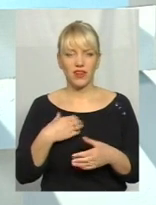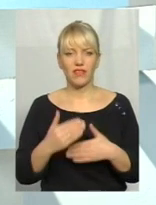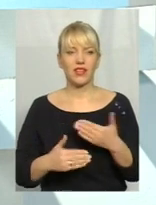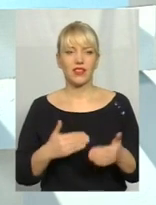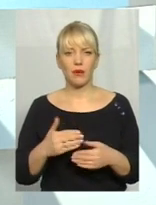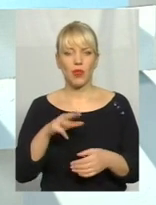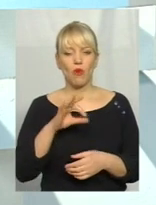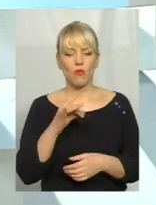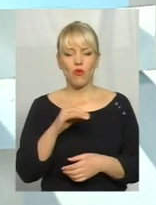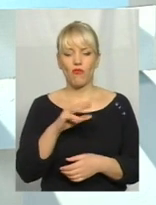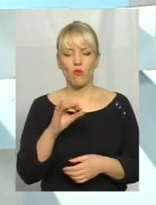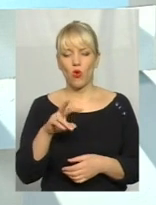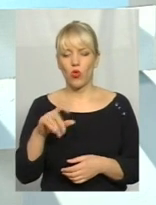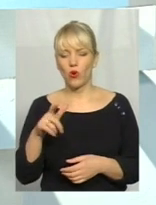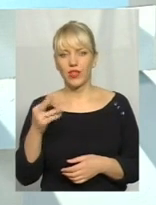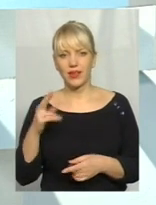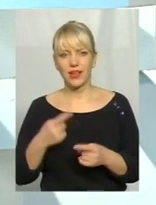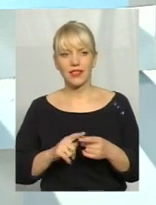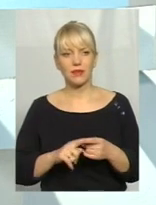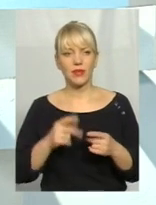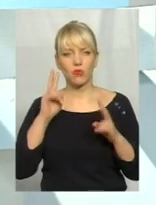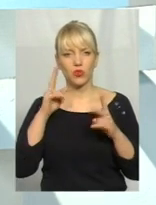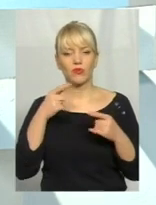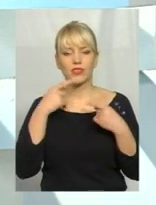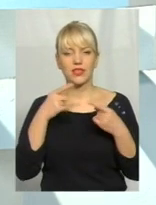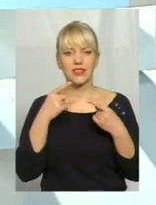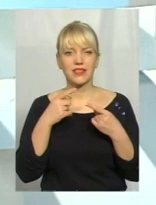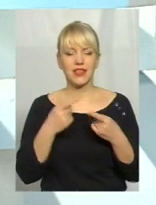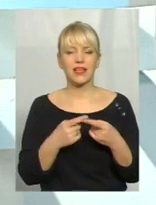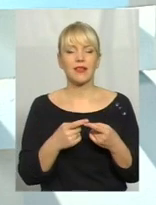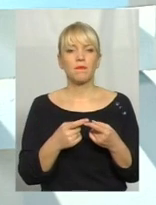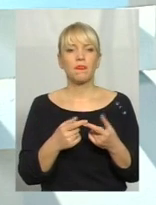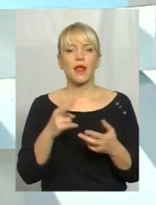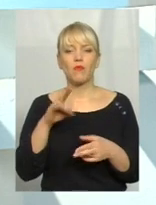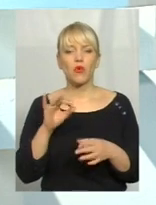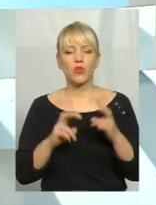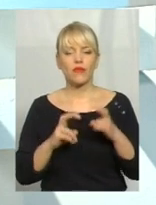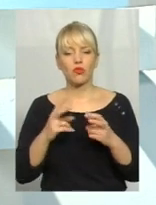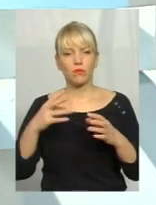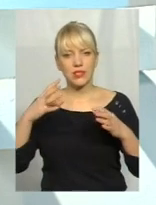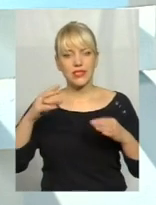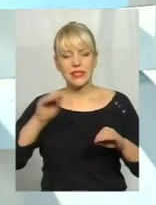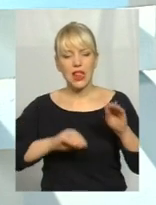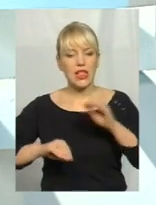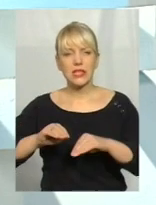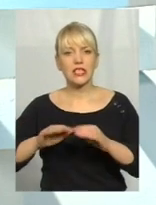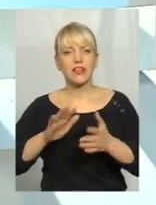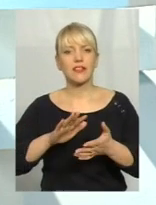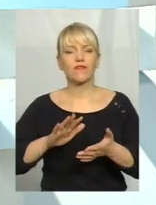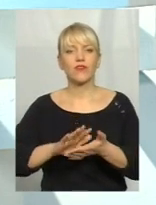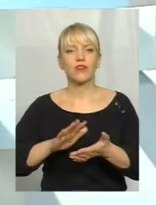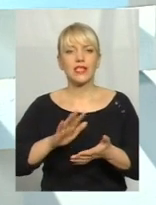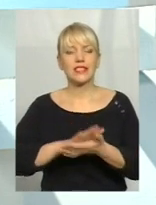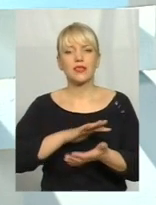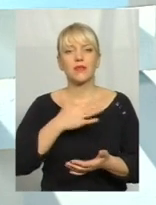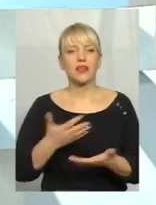Тобто ми не можемо говорити про завод, поки ми не знаємо склад сміття. Морфологію ми зробили на сьогоднішній день. Ми знаємо чіткість склад